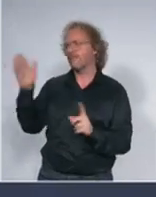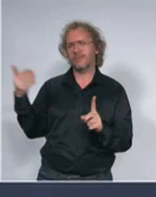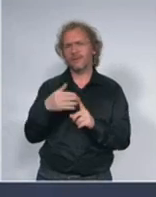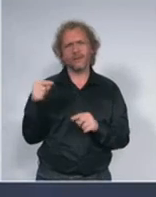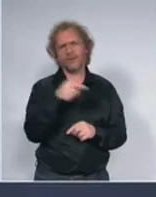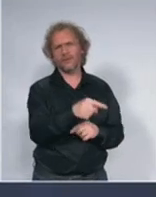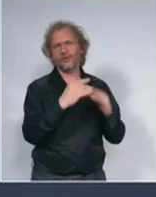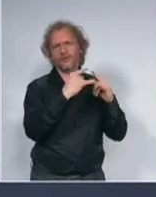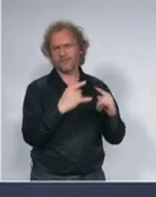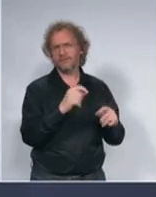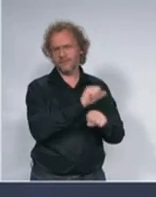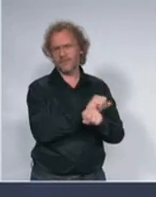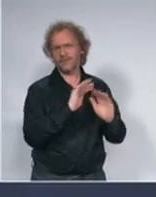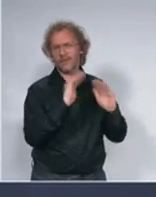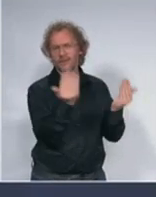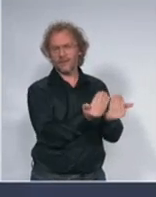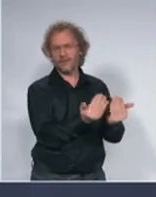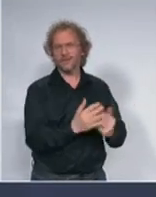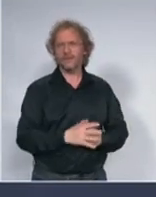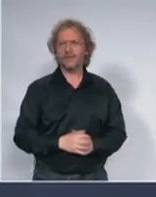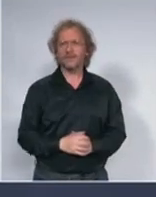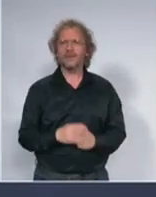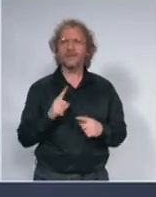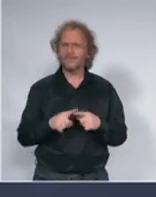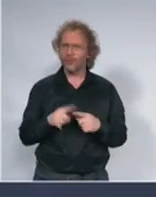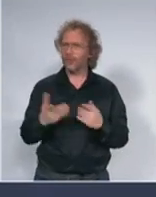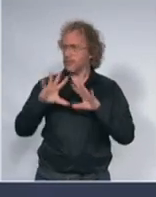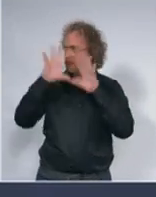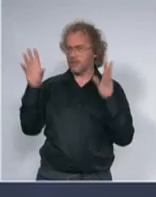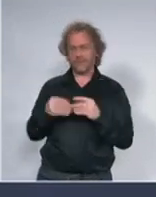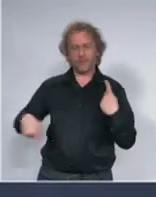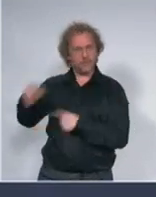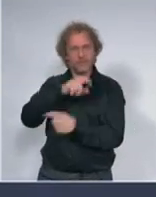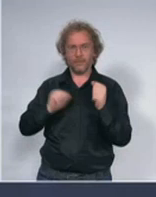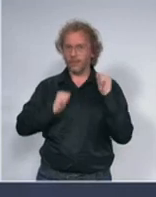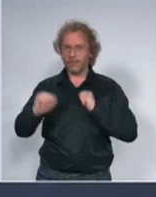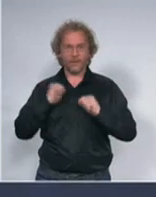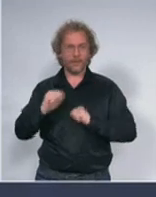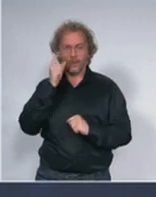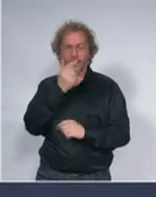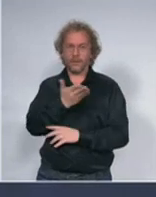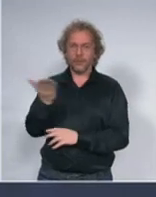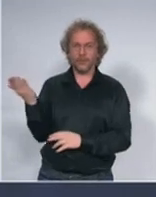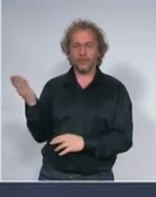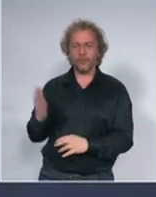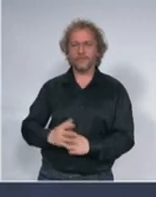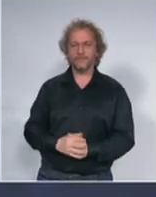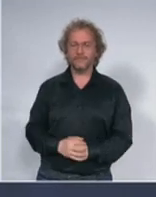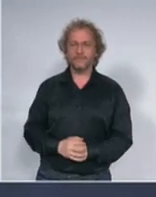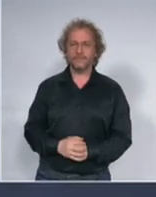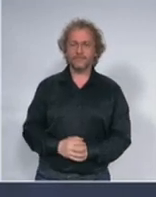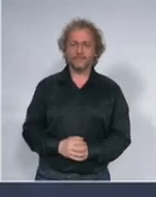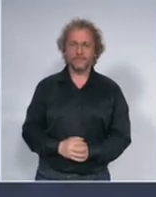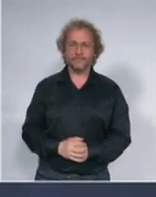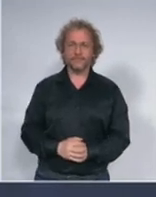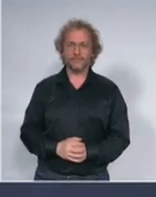zbog ukupne zaštite našeg društva i svih naših građana dakle to su neke stvari koje